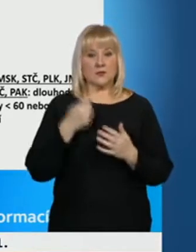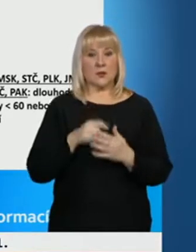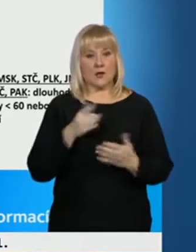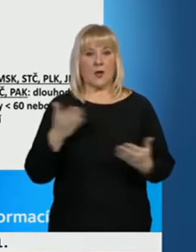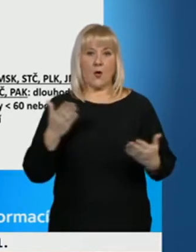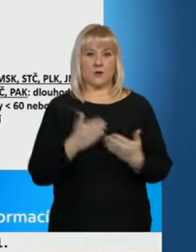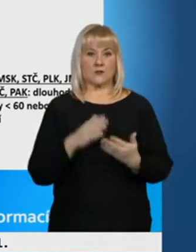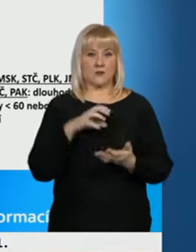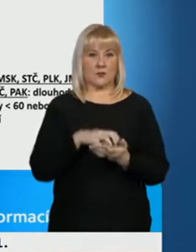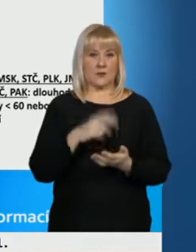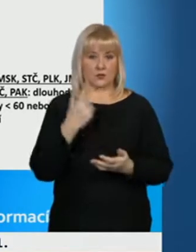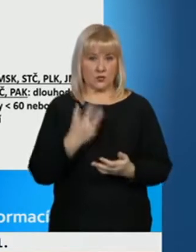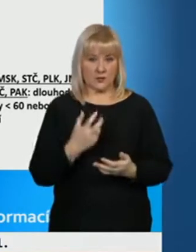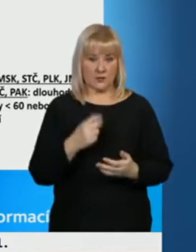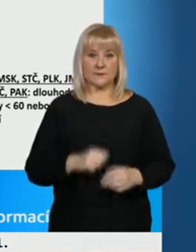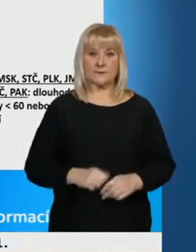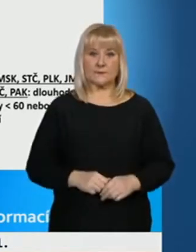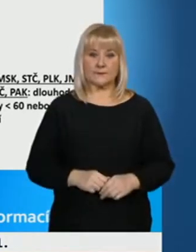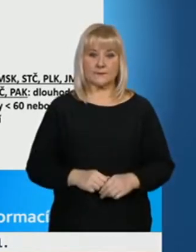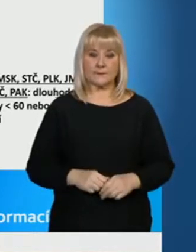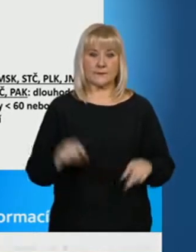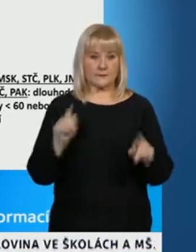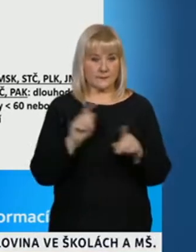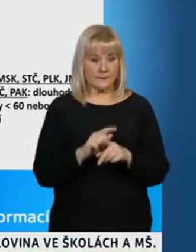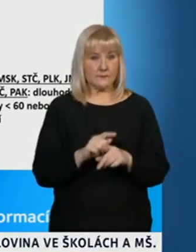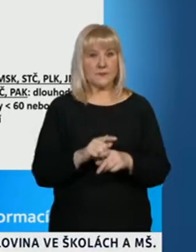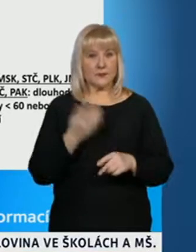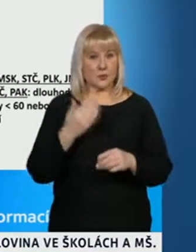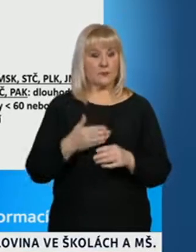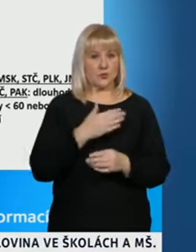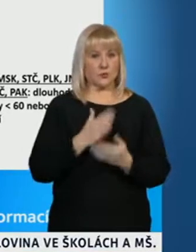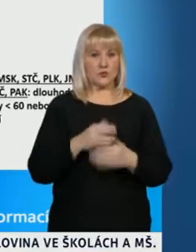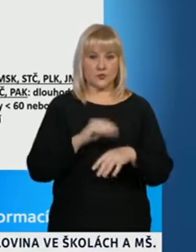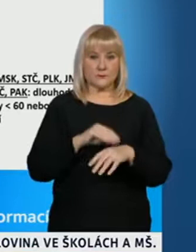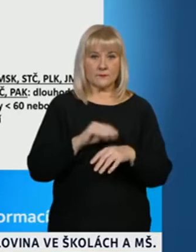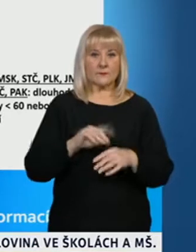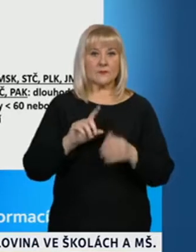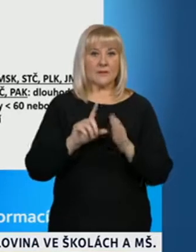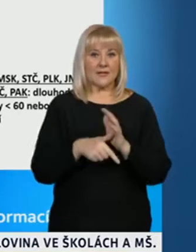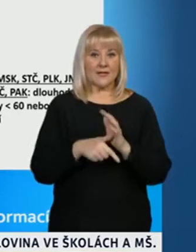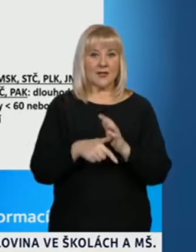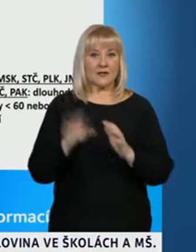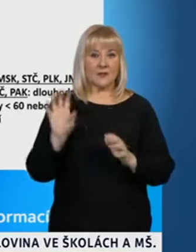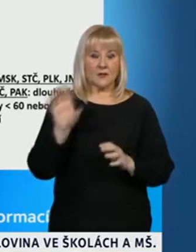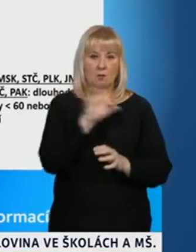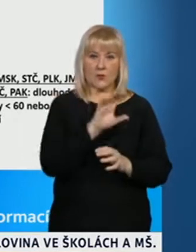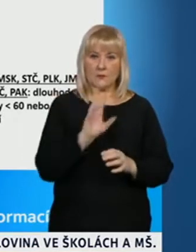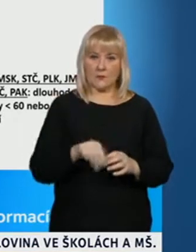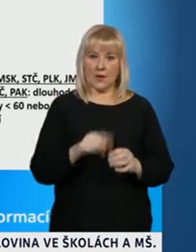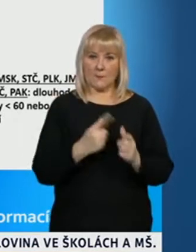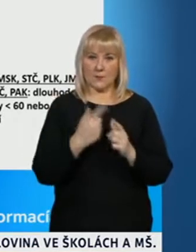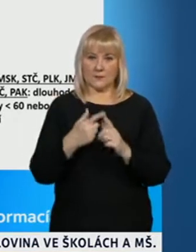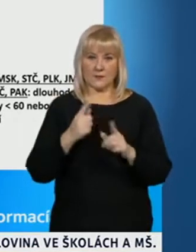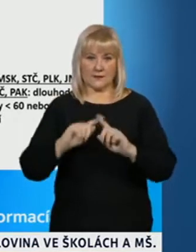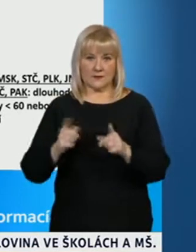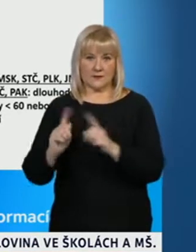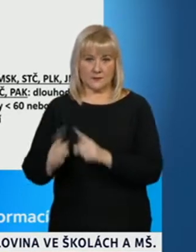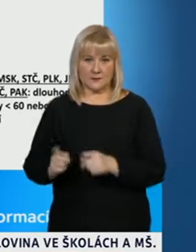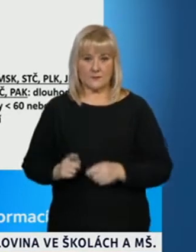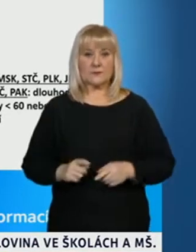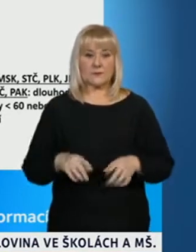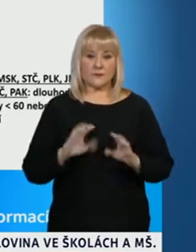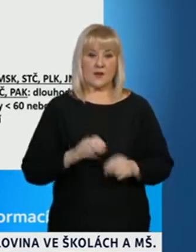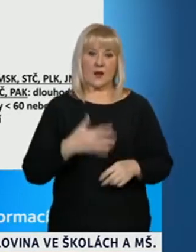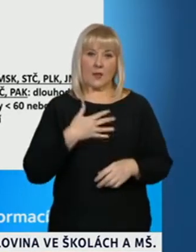samozřejmě je objektivním faktem, a na začátku jsem to zdůrazňoval, že se regiony v tom vývoji od sebe poměrně hodně vyšší. Ale i tak se ta